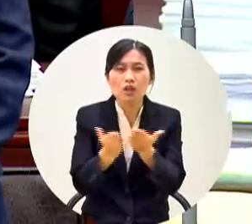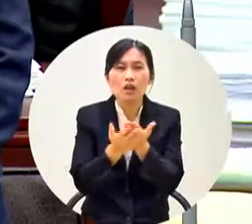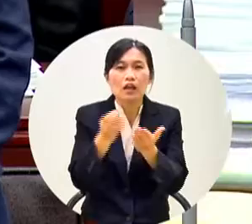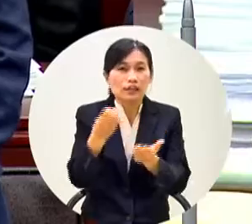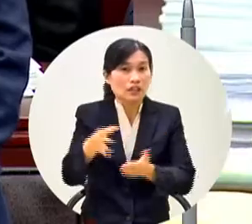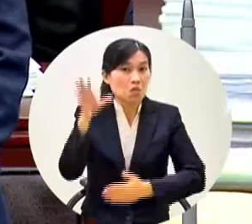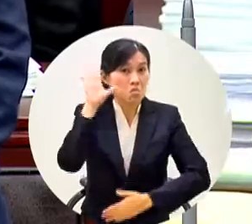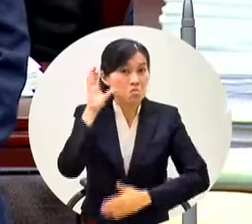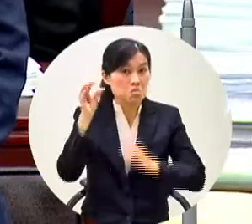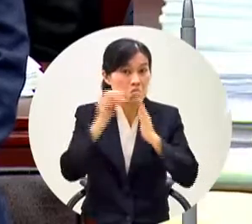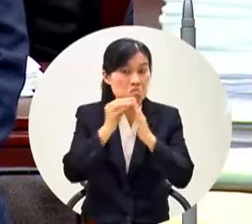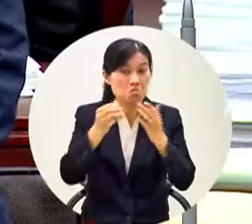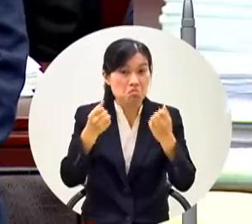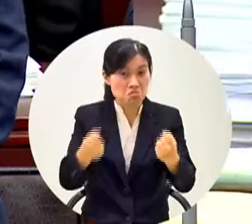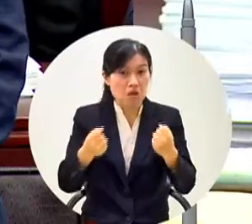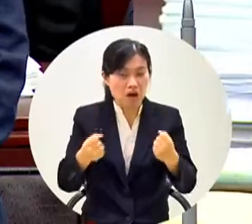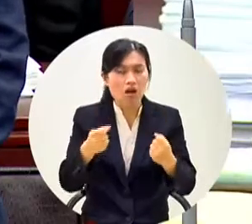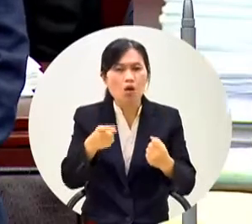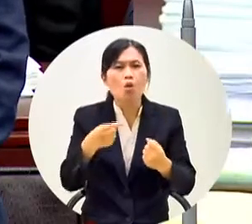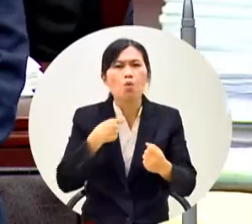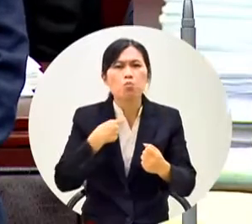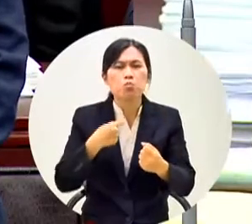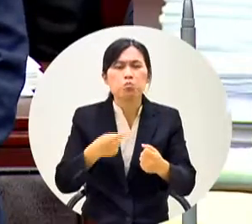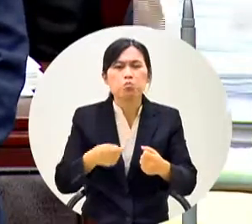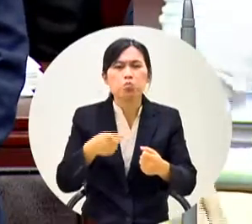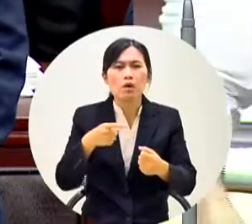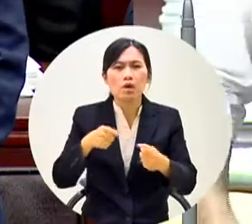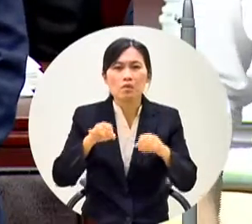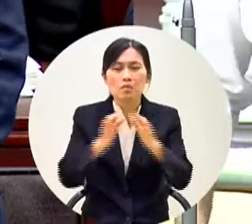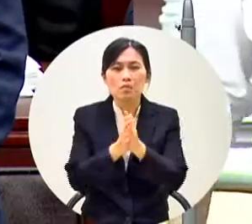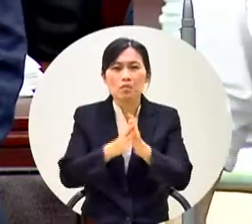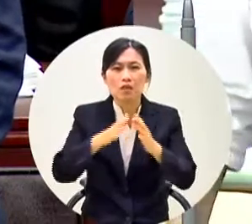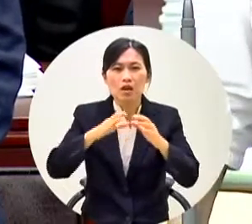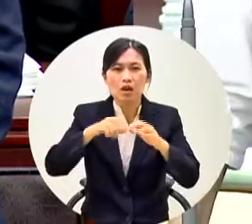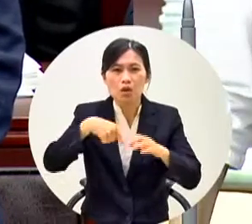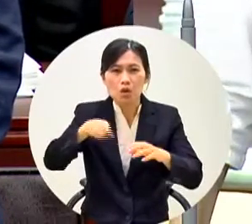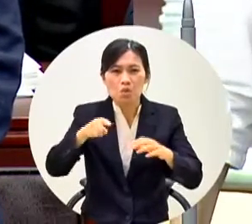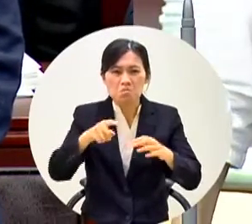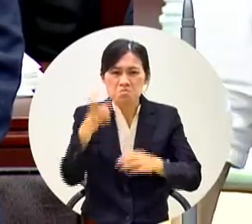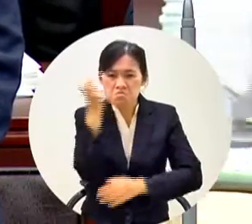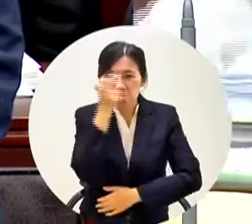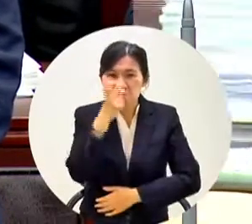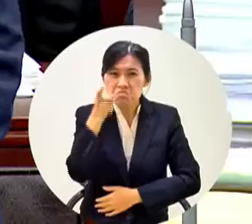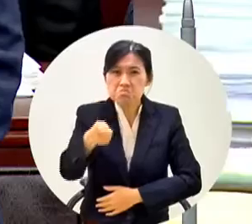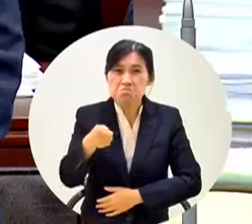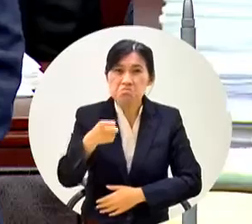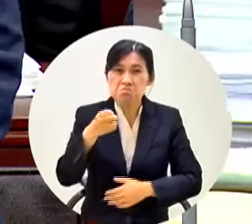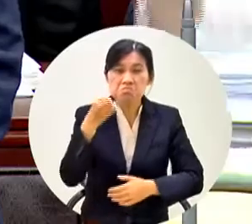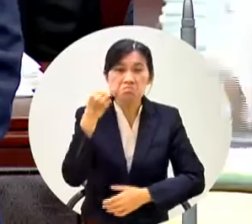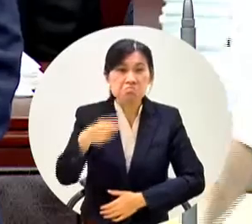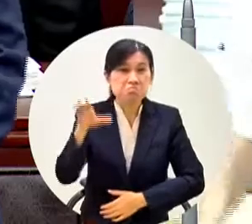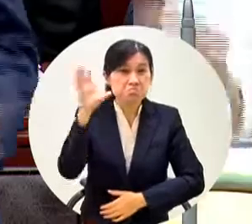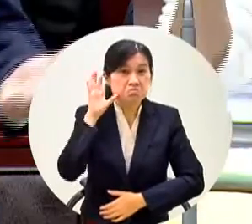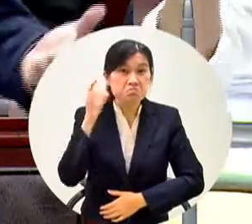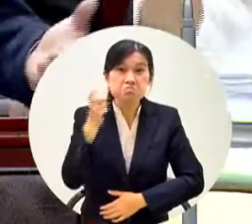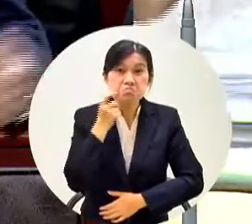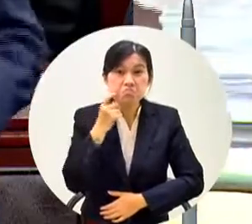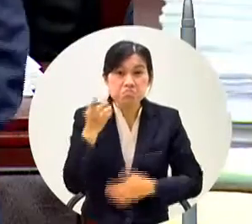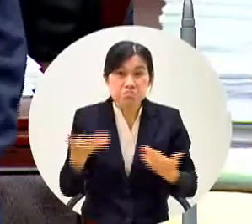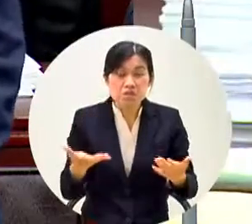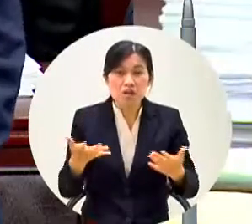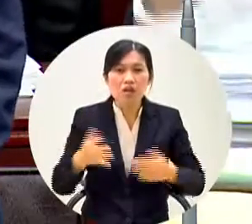不用答覆有要求新聞局馬上去查這個新聞報導是不是假的來葉副市長